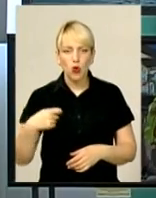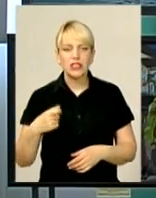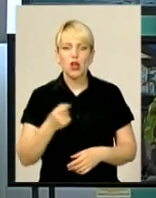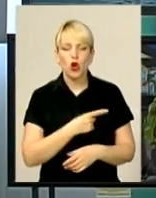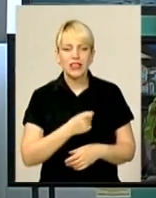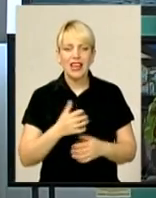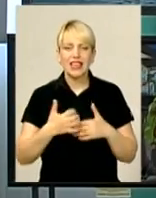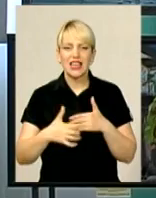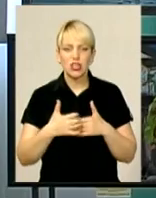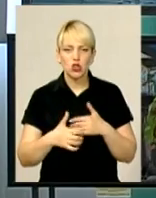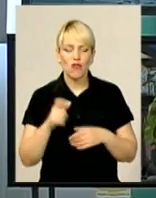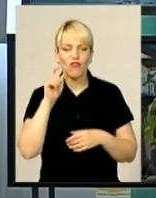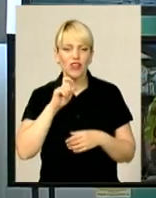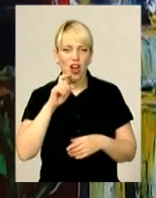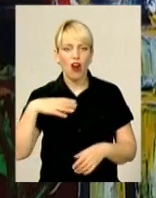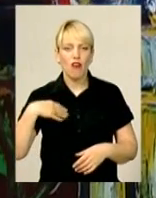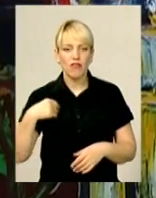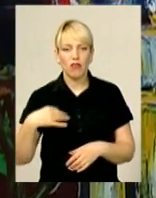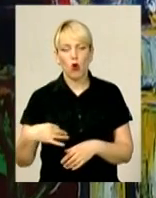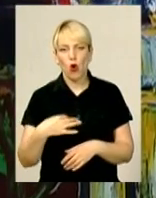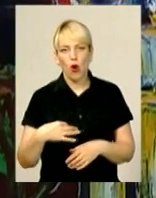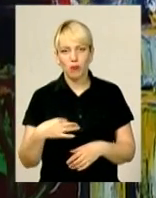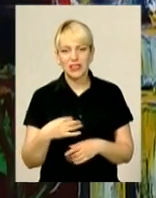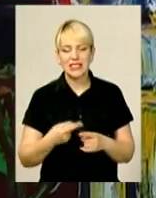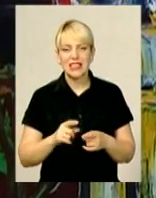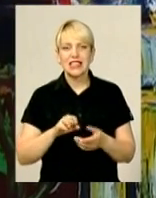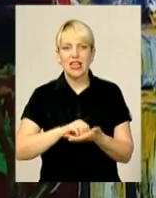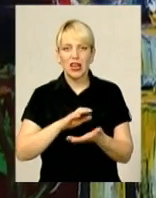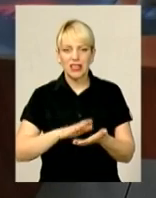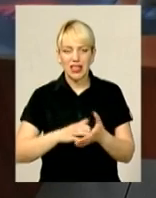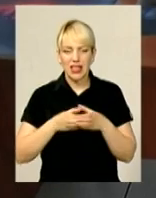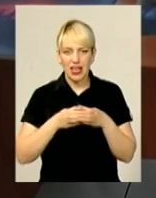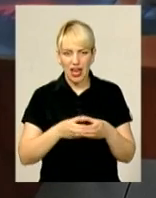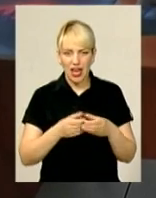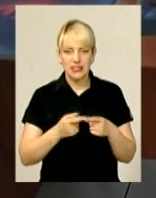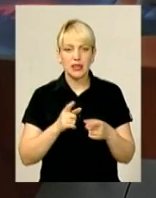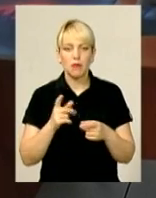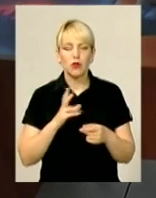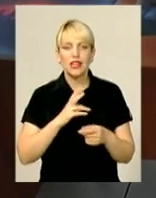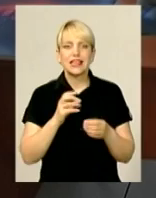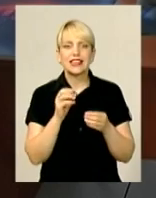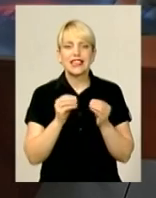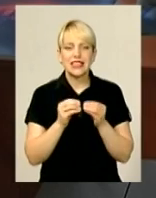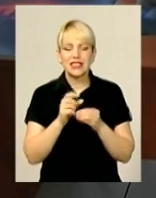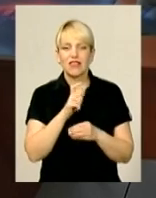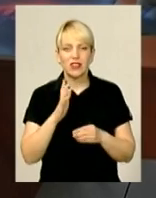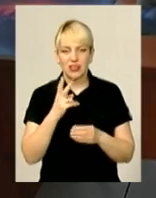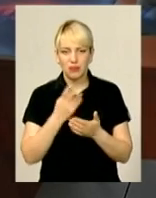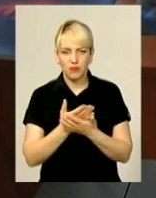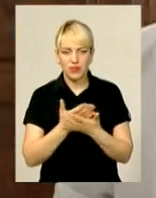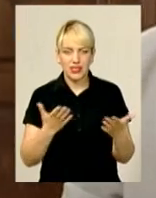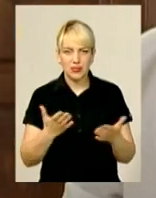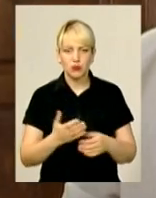Рівненської, Вінницької та Львівської областей. Завдання для делегацій – всього за 10 хвилин презентувати експозицію. Такий